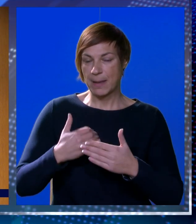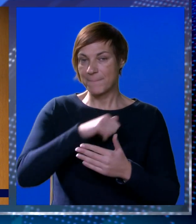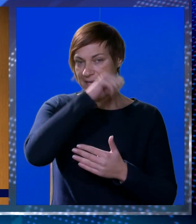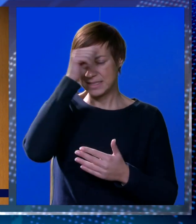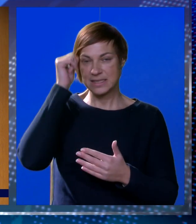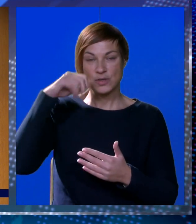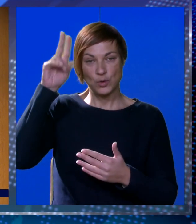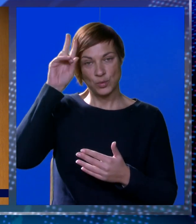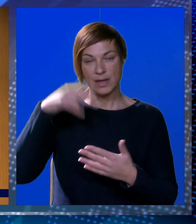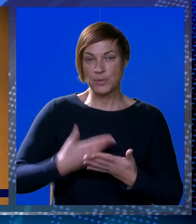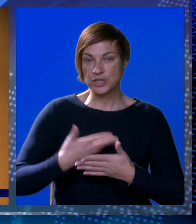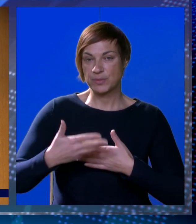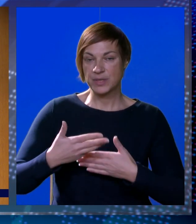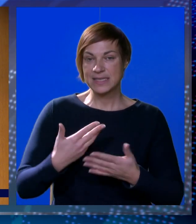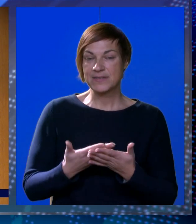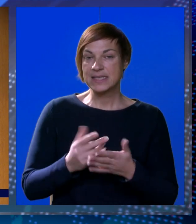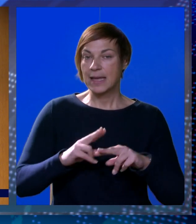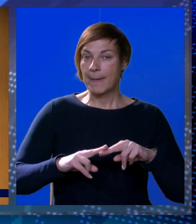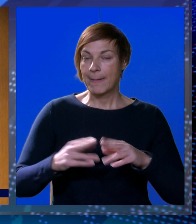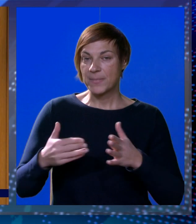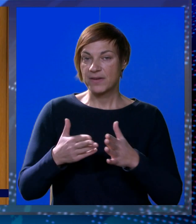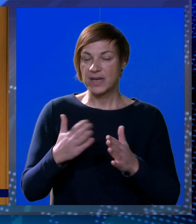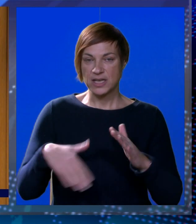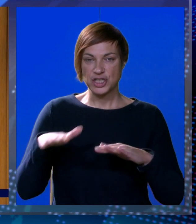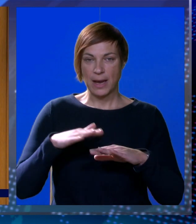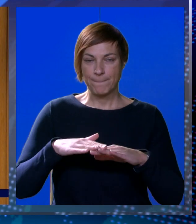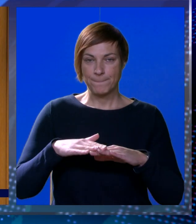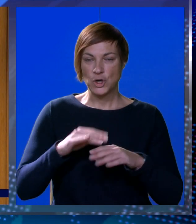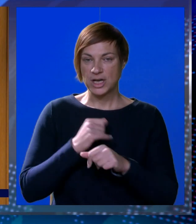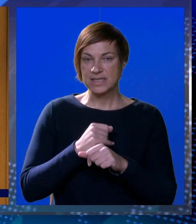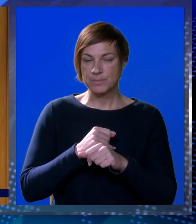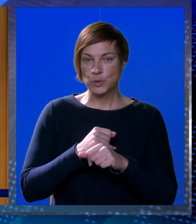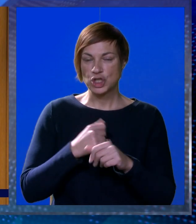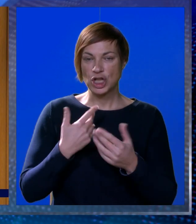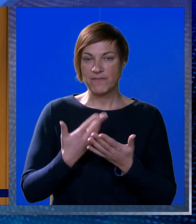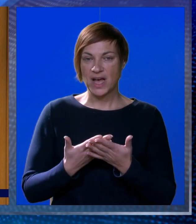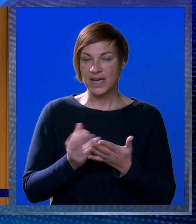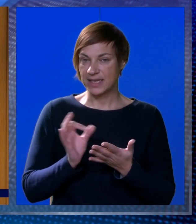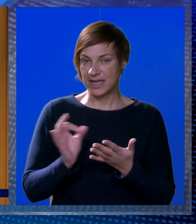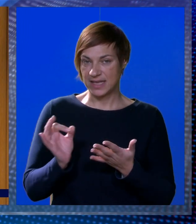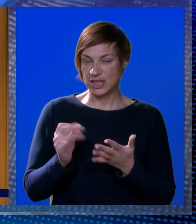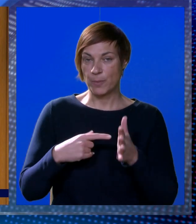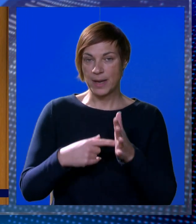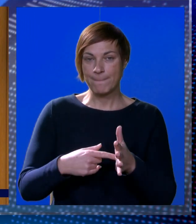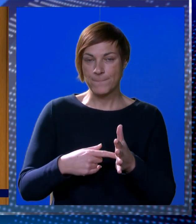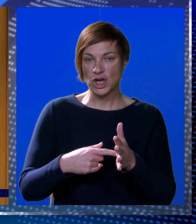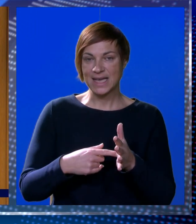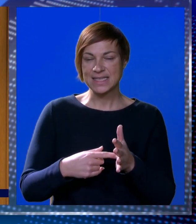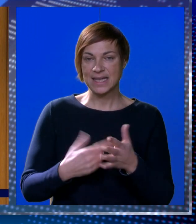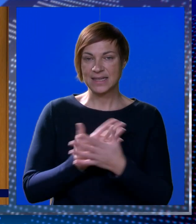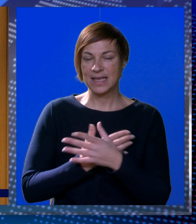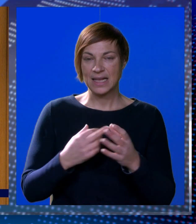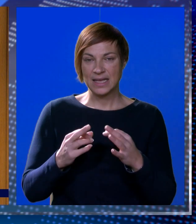predsezonu da možemo je izvesti na pravi način. Porast poslovanja je dobar indikator